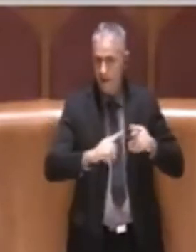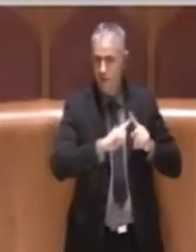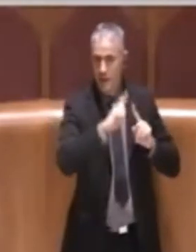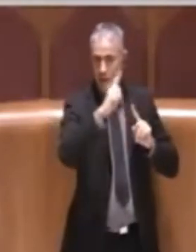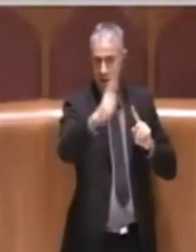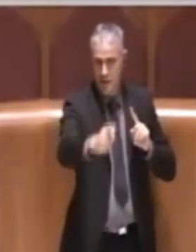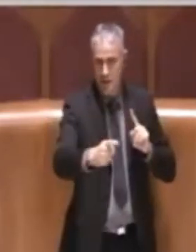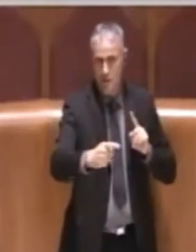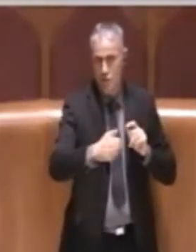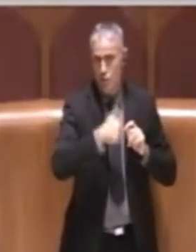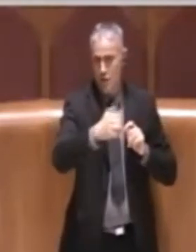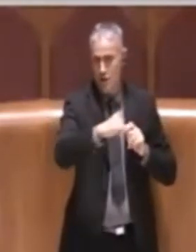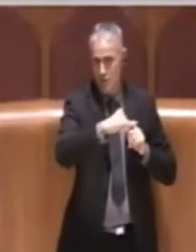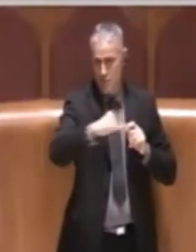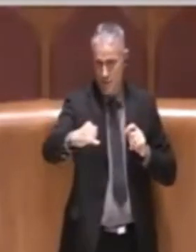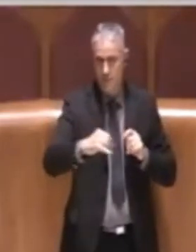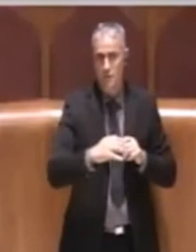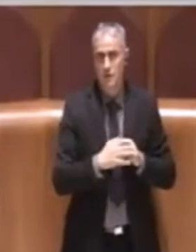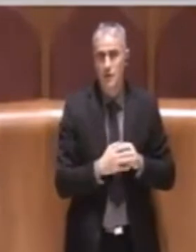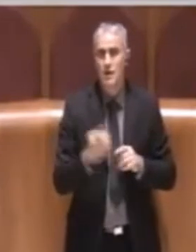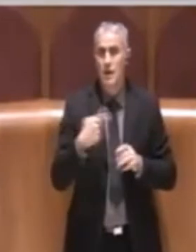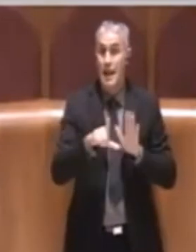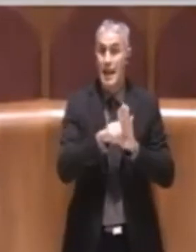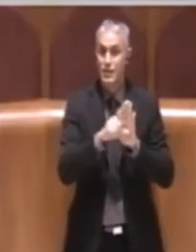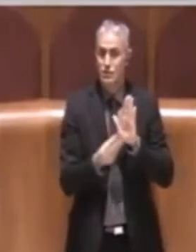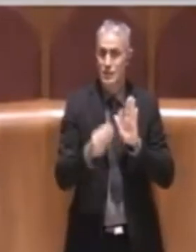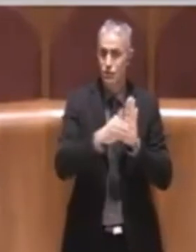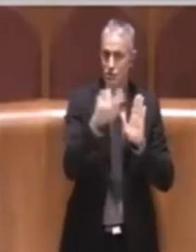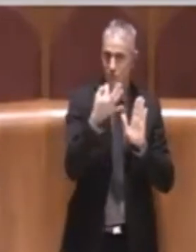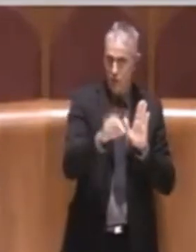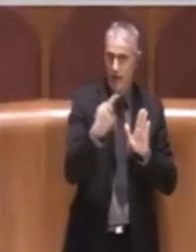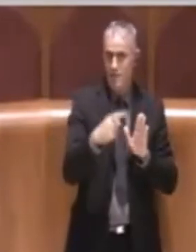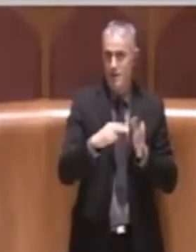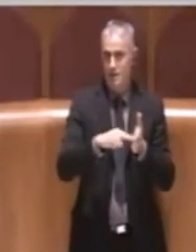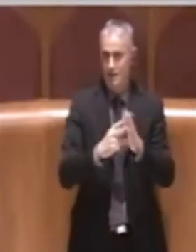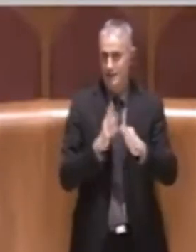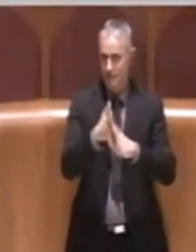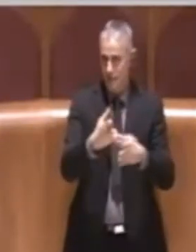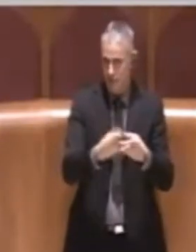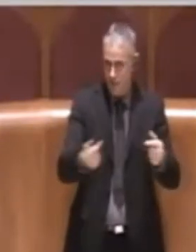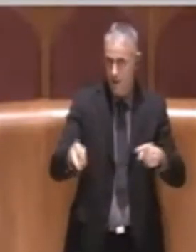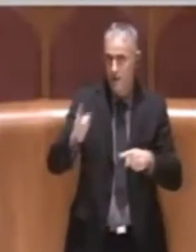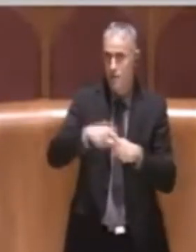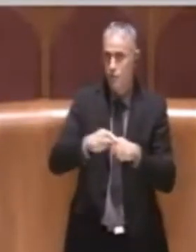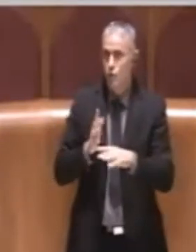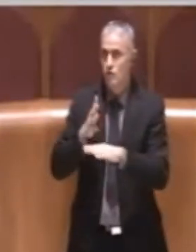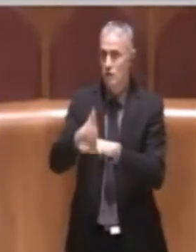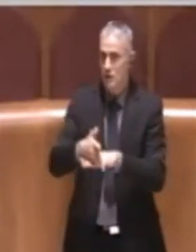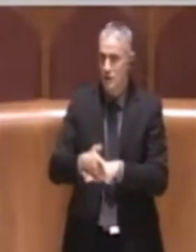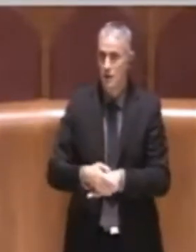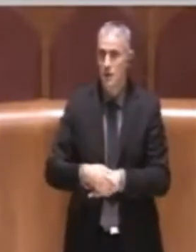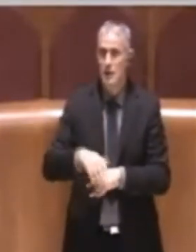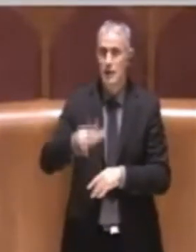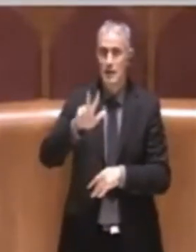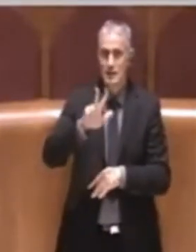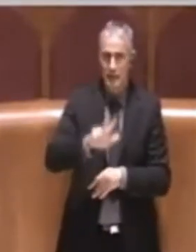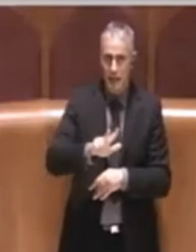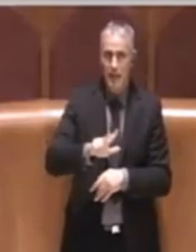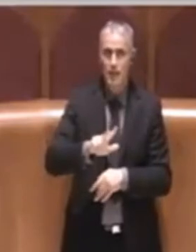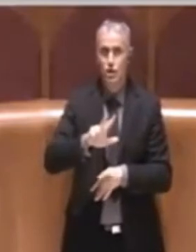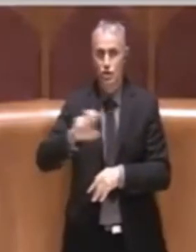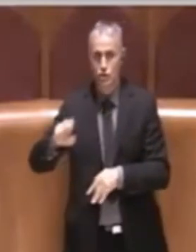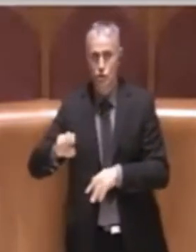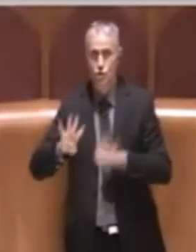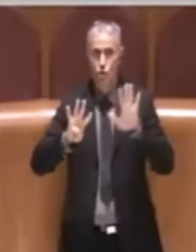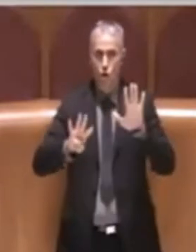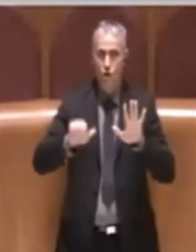con appunto delle legislazioni speciali per risolvere alcuni interventi come anche il programma dei fondi della 396 del 1990, dei fondi straordinari